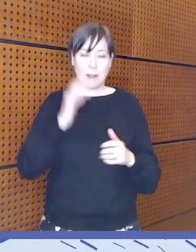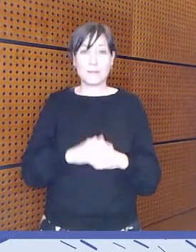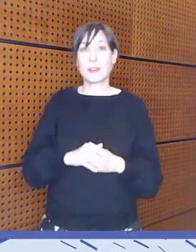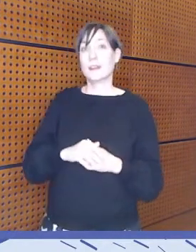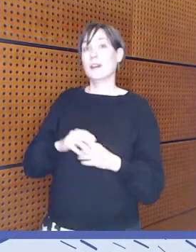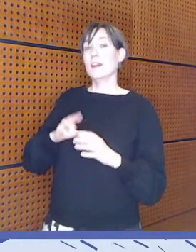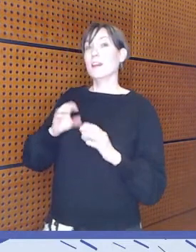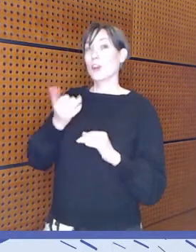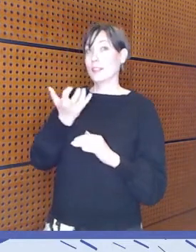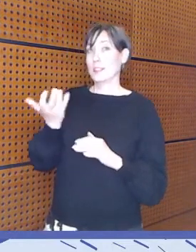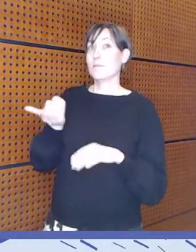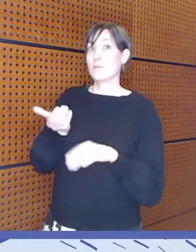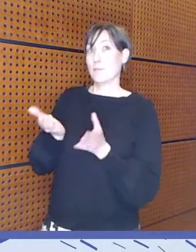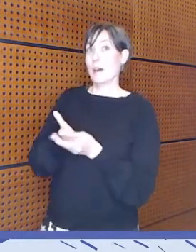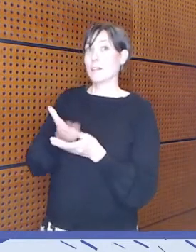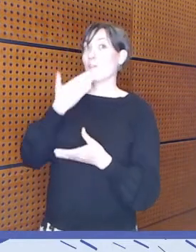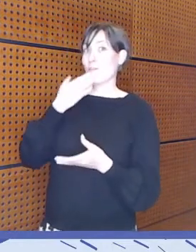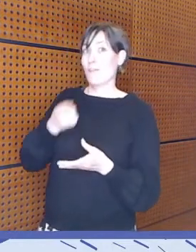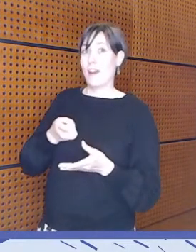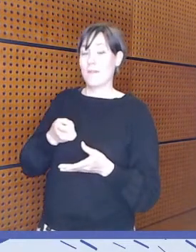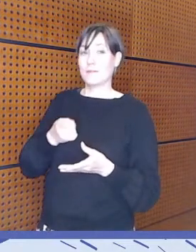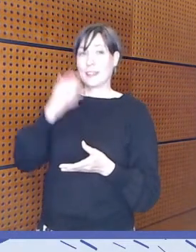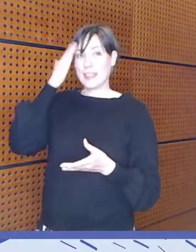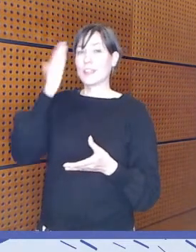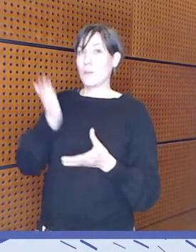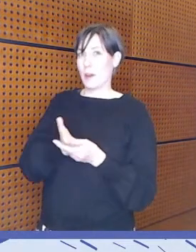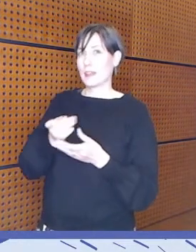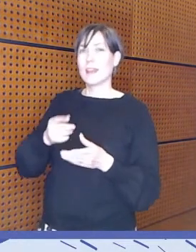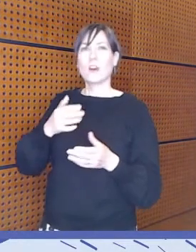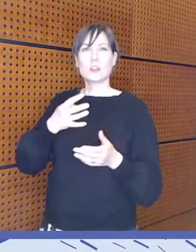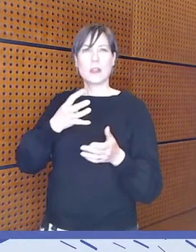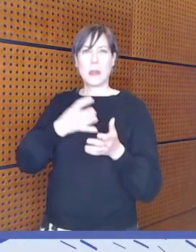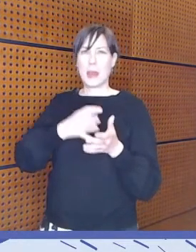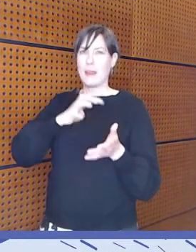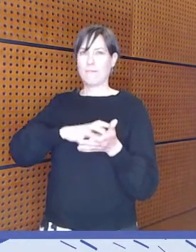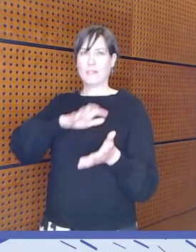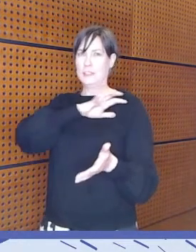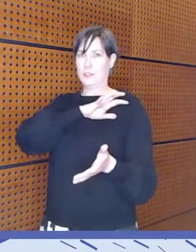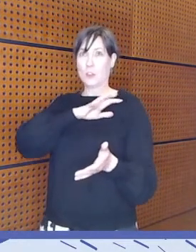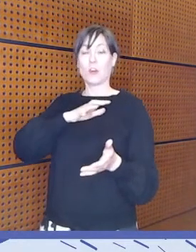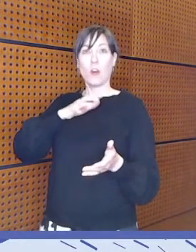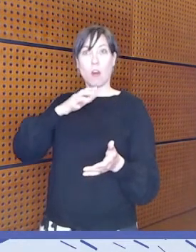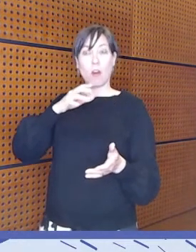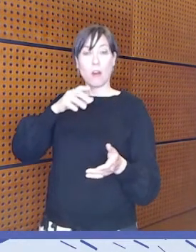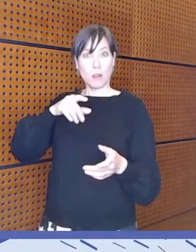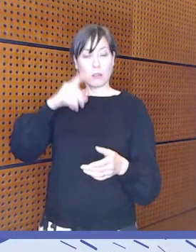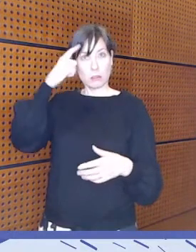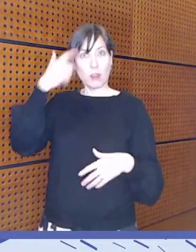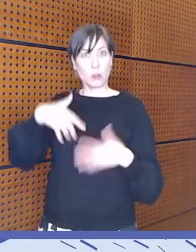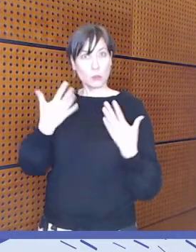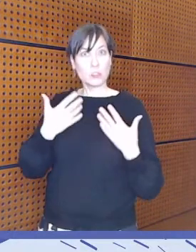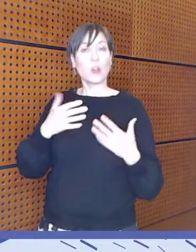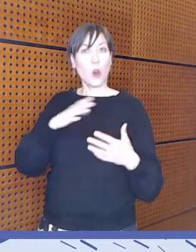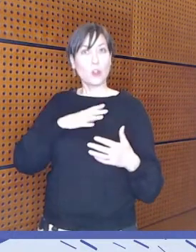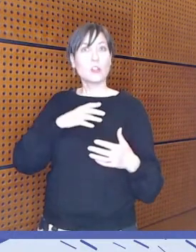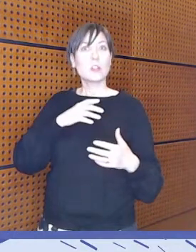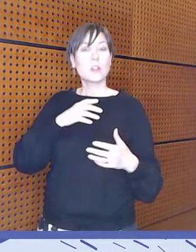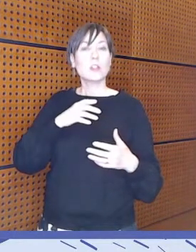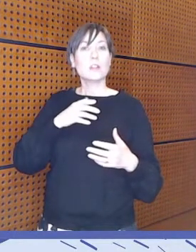mä tajusin ihan vasta neljä-viis viikkoa sitten, että löytyy siis sanelin, kun sä käytät